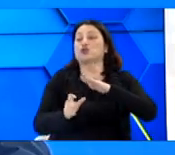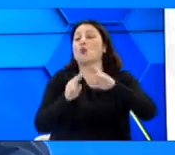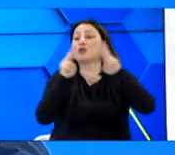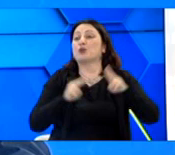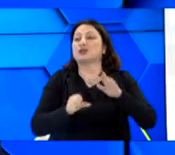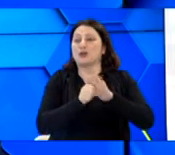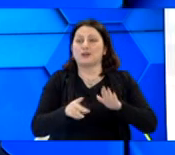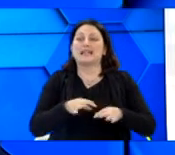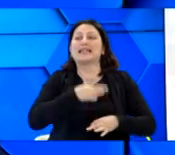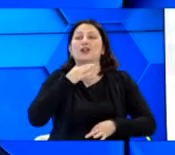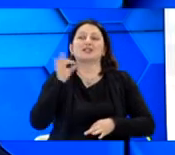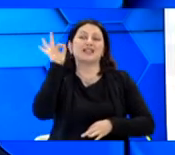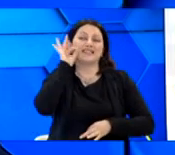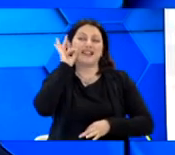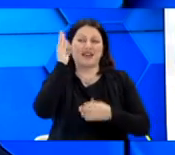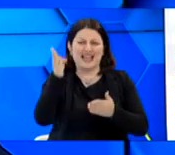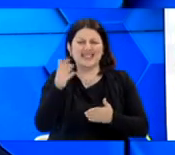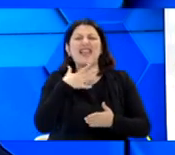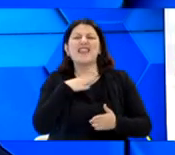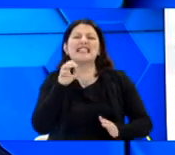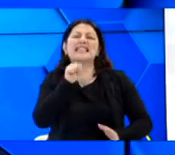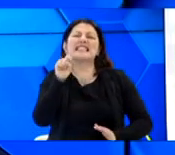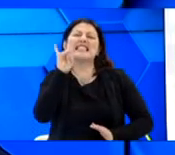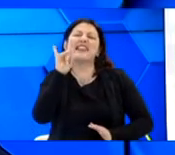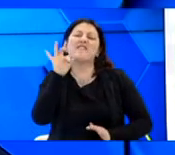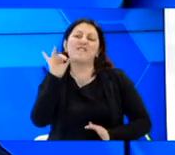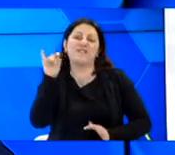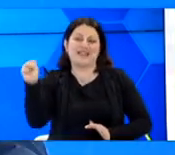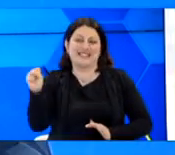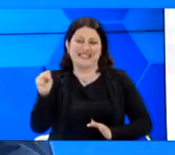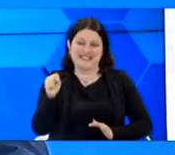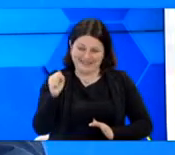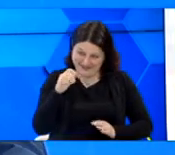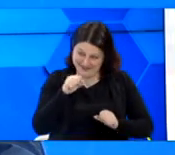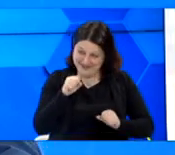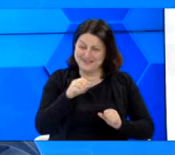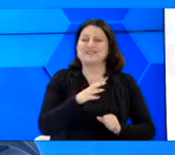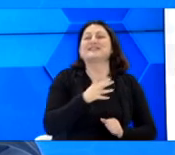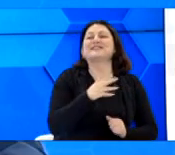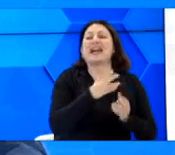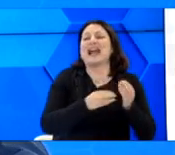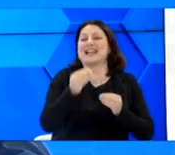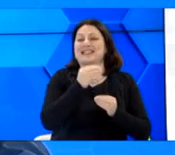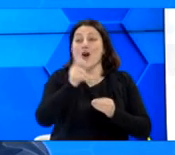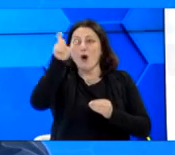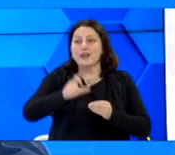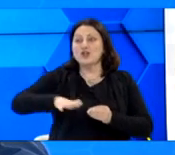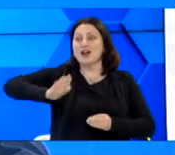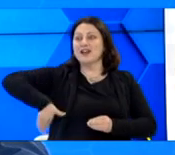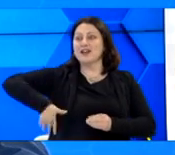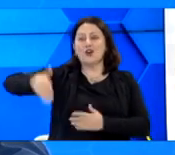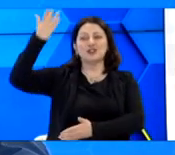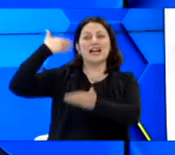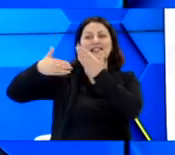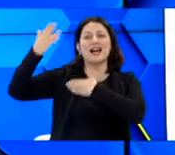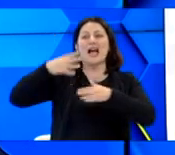ο κύριος Ιωσήφ Σταυρακάκης, αλλά θέλει να τον λέμε Σίφη. Σίφης. Έτσι, είναι προτιμότερο. Είναι κριτικός στην καταγωγή,